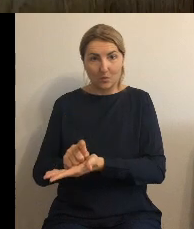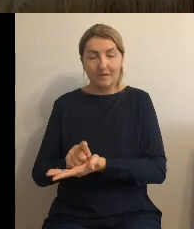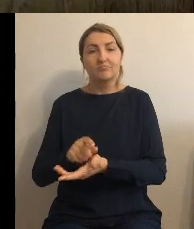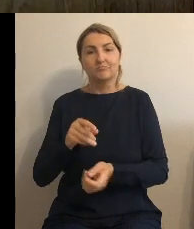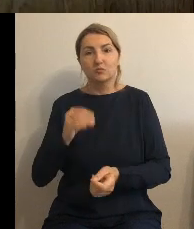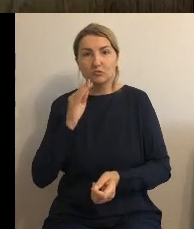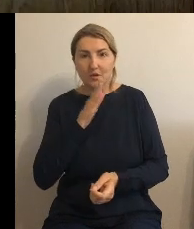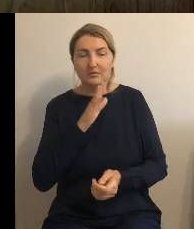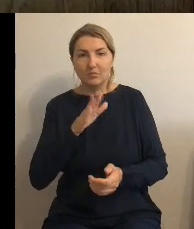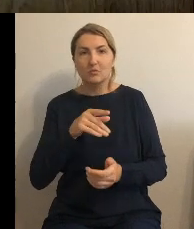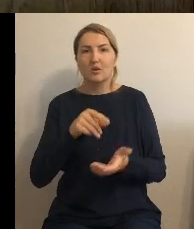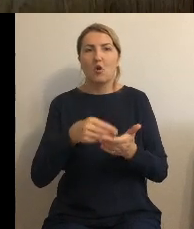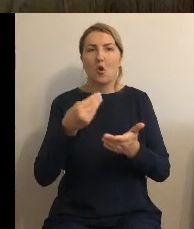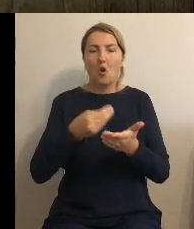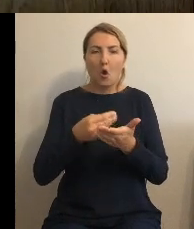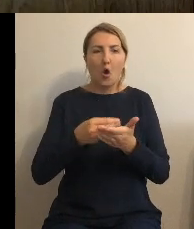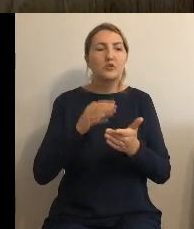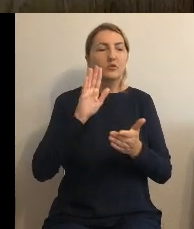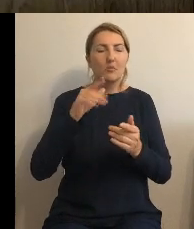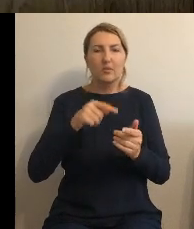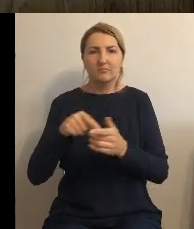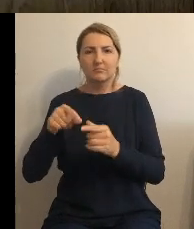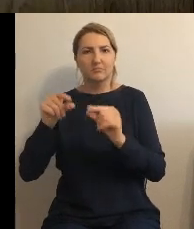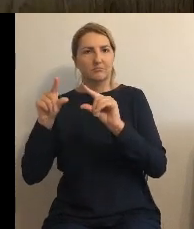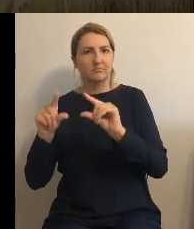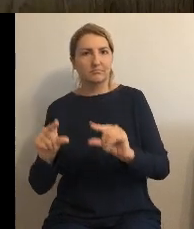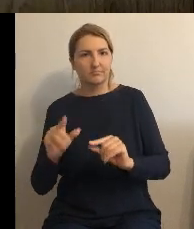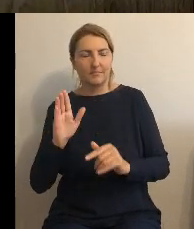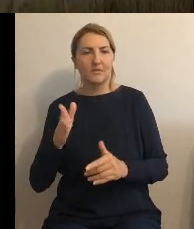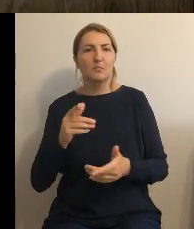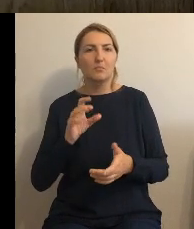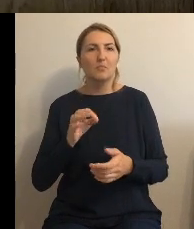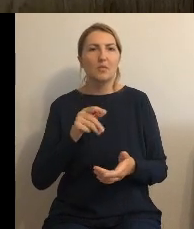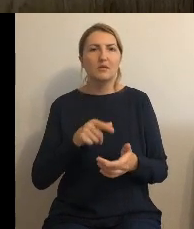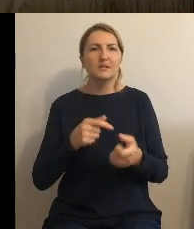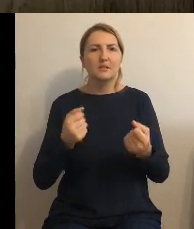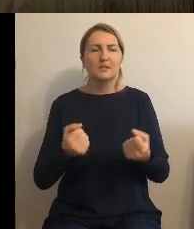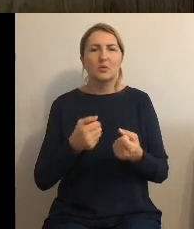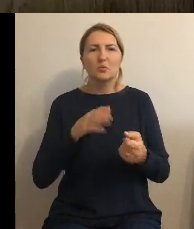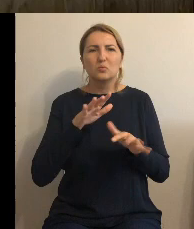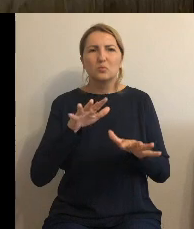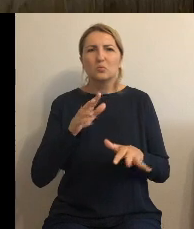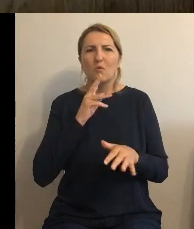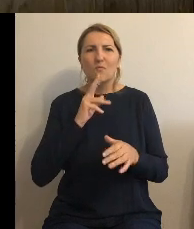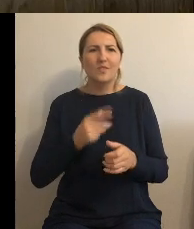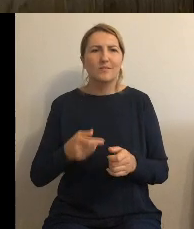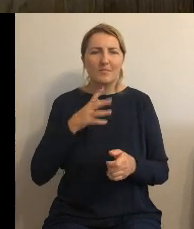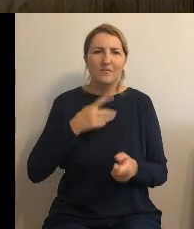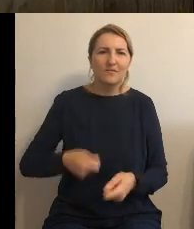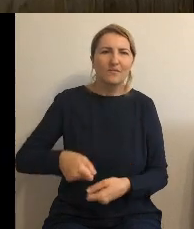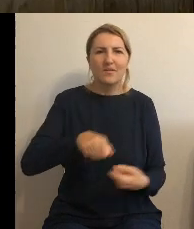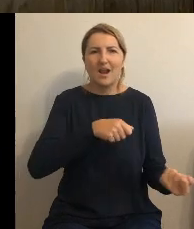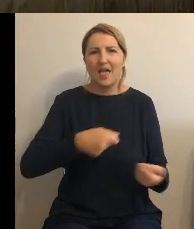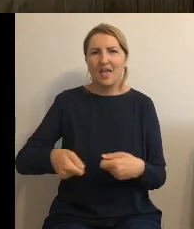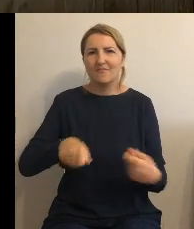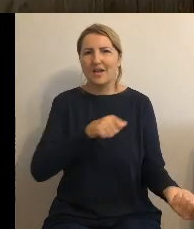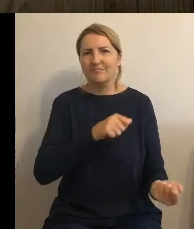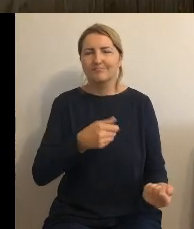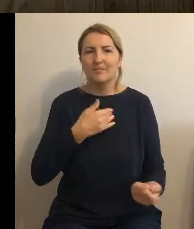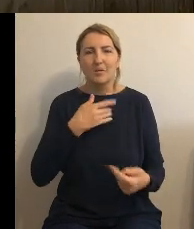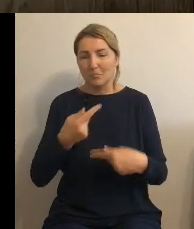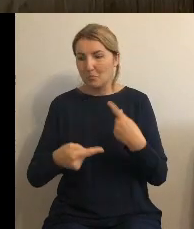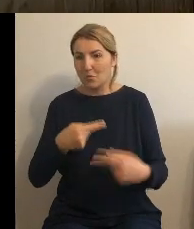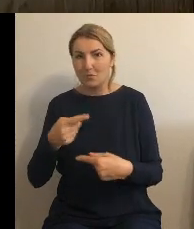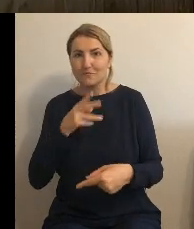że te koszty będą obniżone tak bo zobaczcie stara sieć dużo płukania czyli dużo wody wylewamy i tak naprawdę produkcja wody